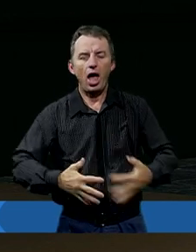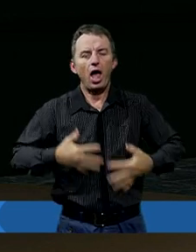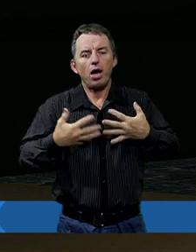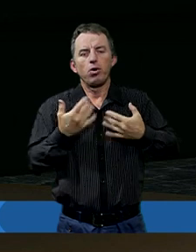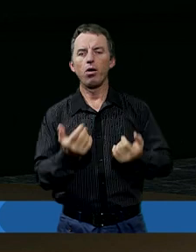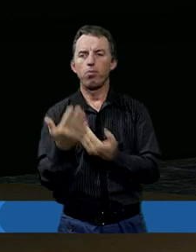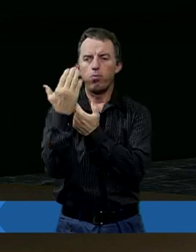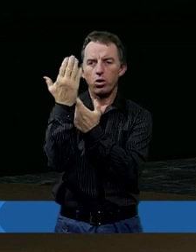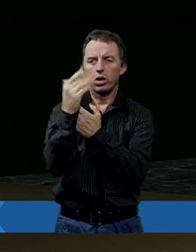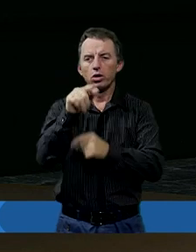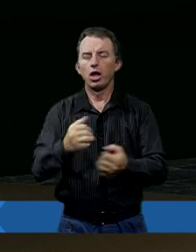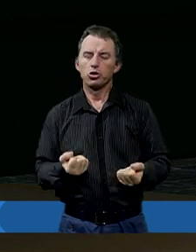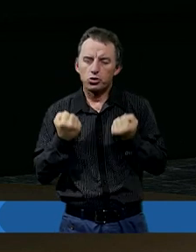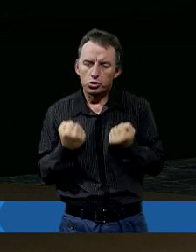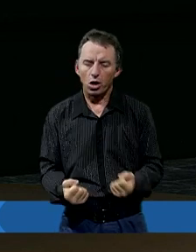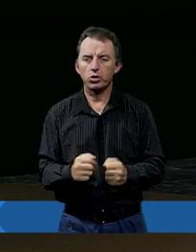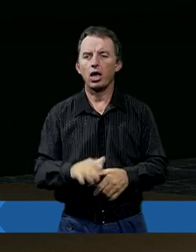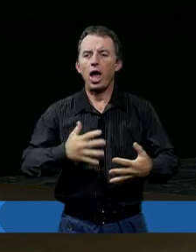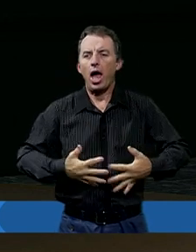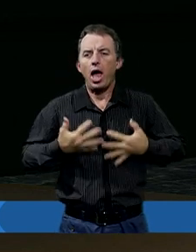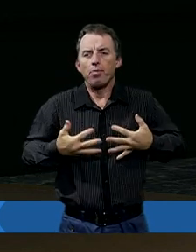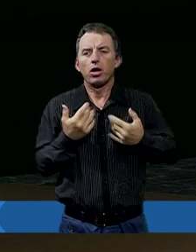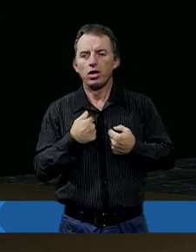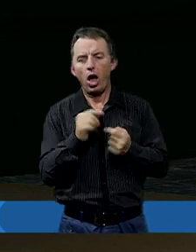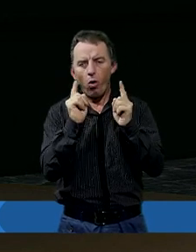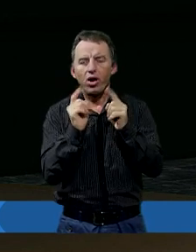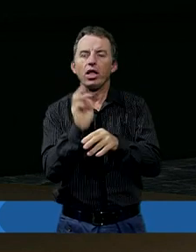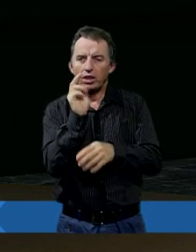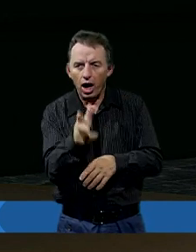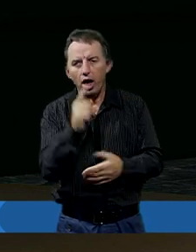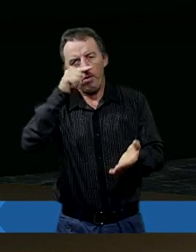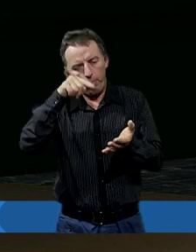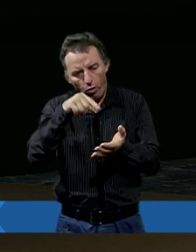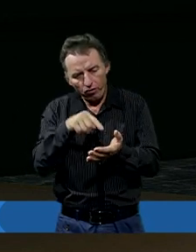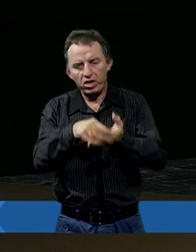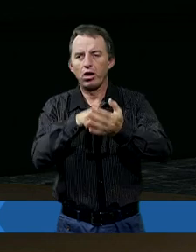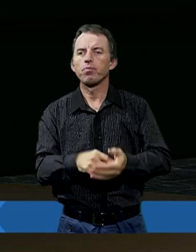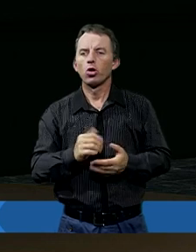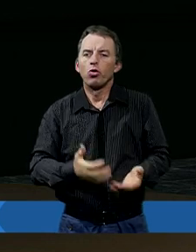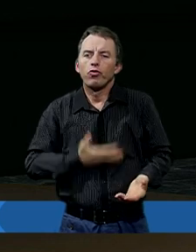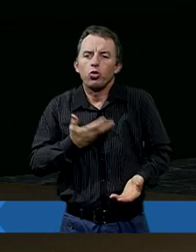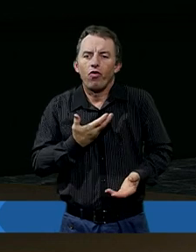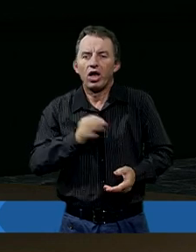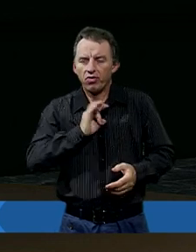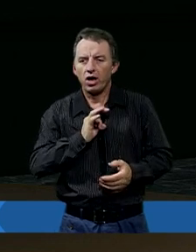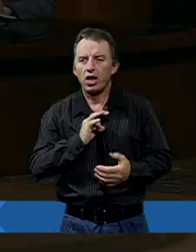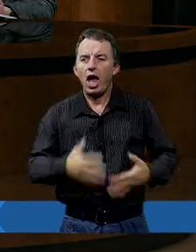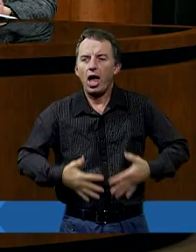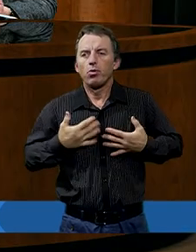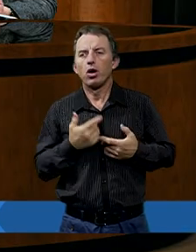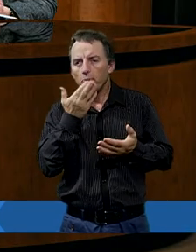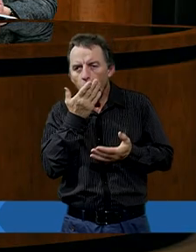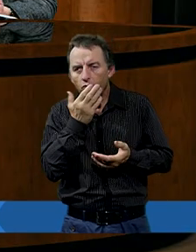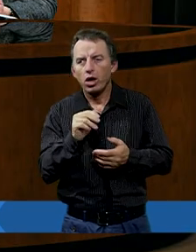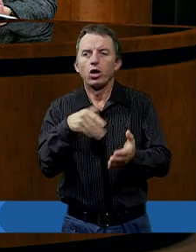swoich bohaterów, nawet te ciężkie emocje. Dlatego ja uważam, że tak, powinniśmy też odczuwać złe emocje i o nich